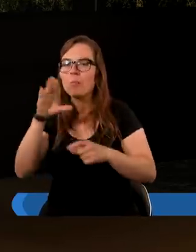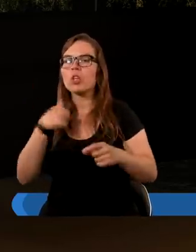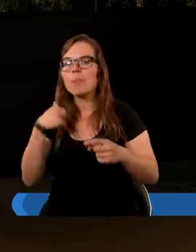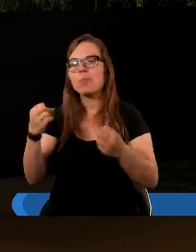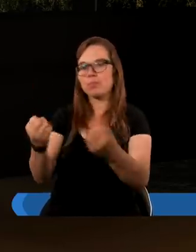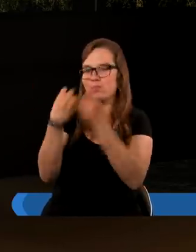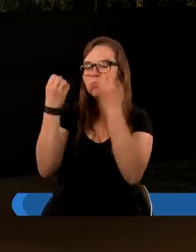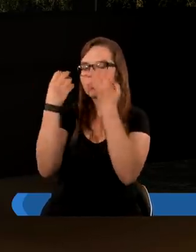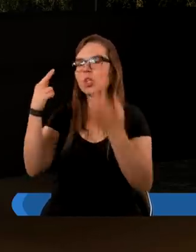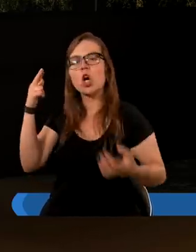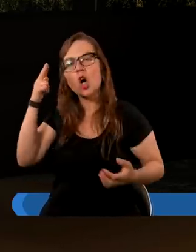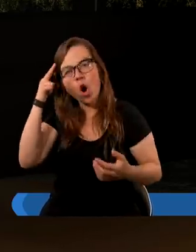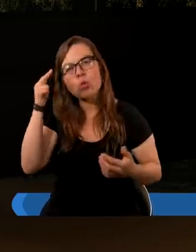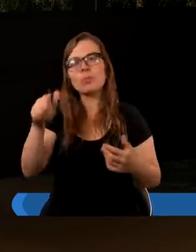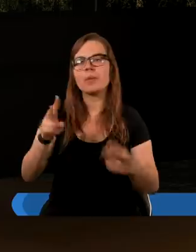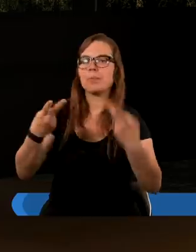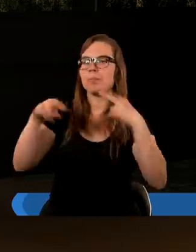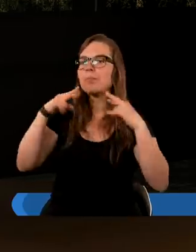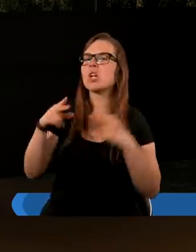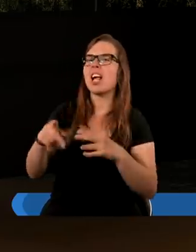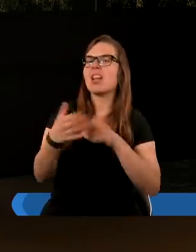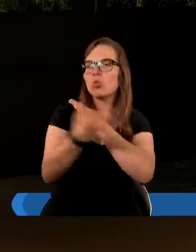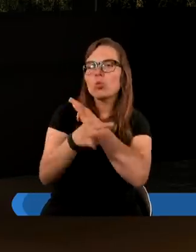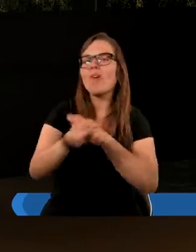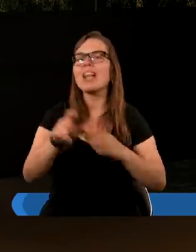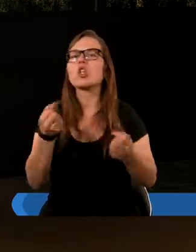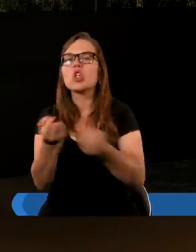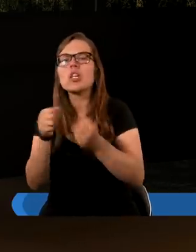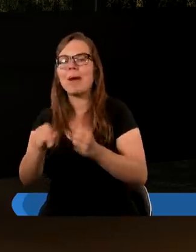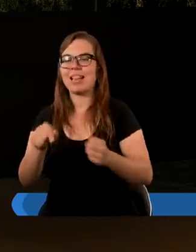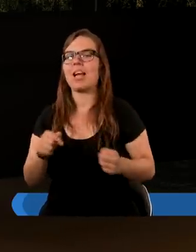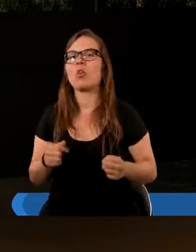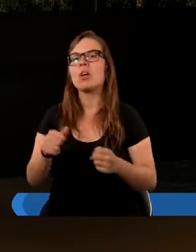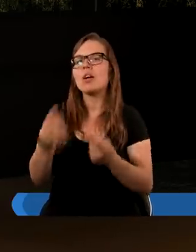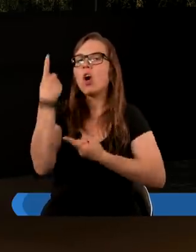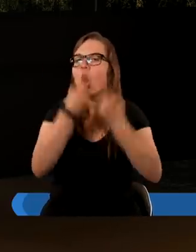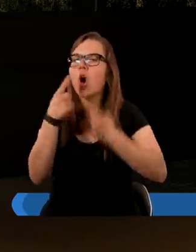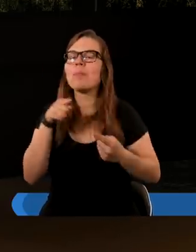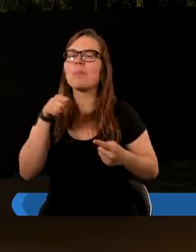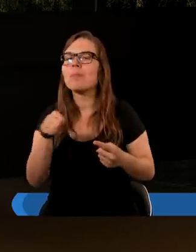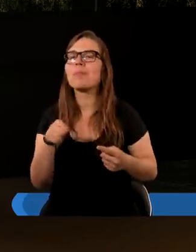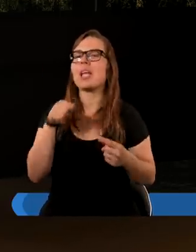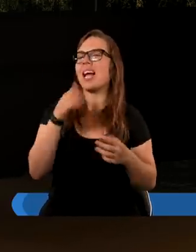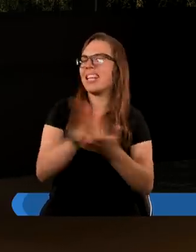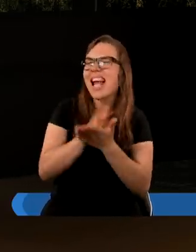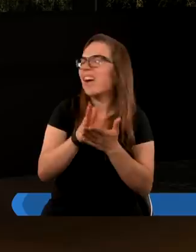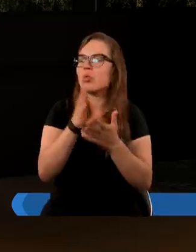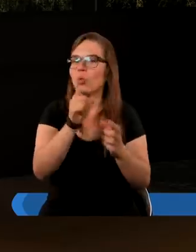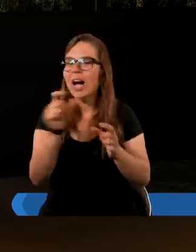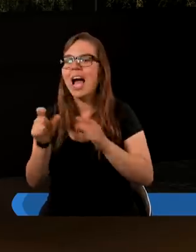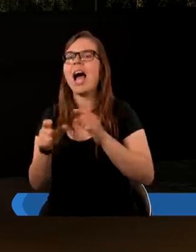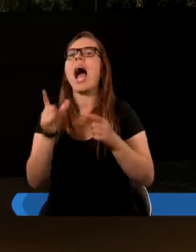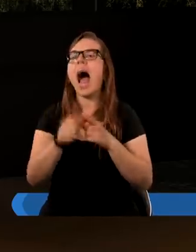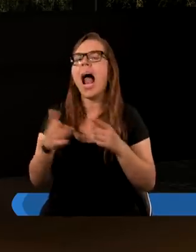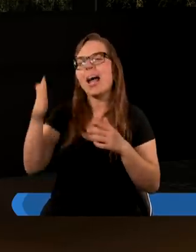możemy studiować i którego się powinniśmy trzymać. Rozważaliśmy tylko niektóre zwiedzenia,